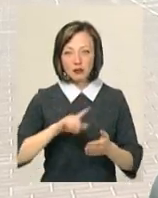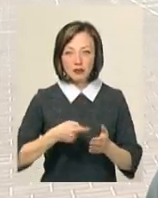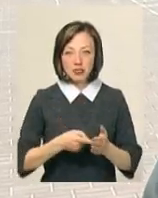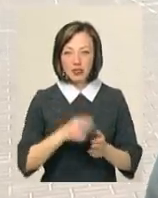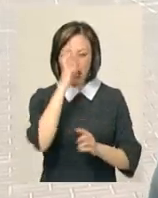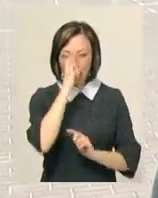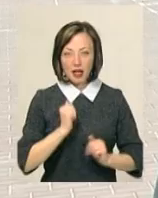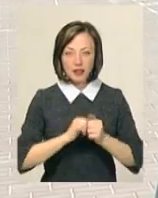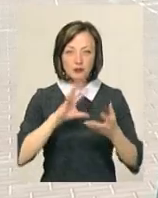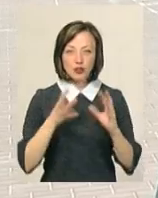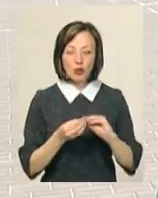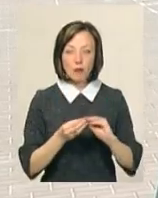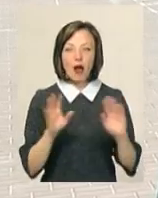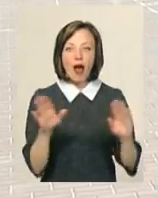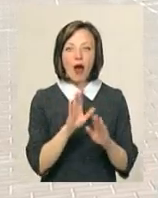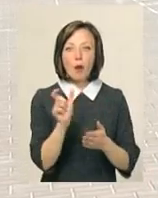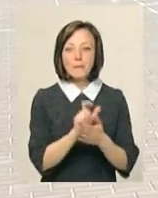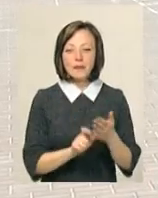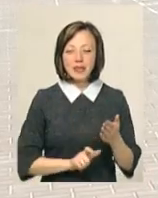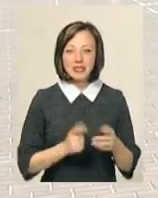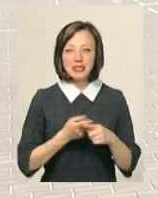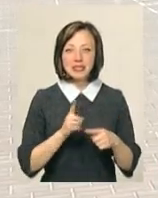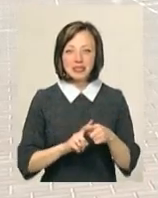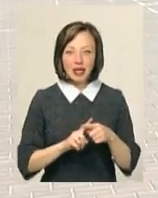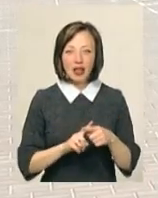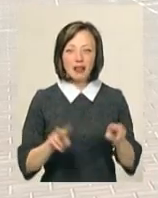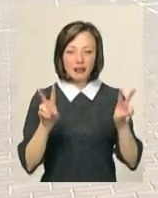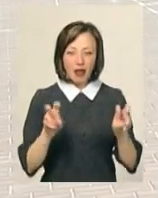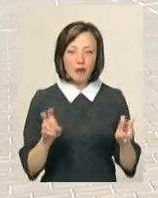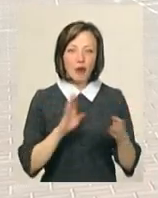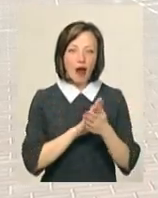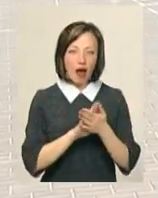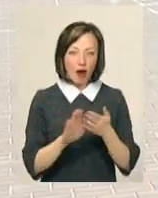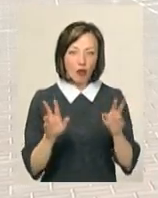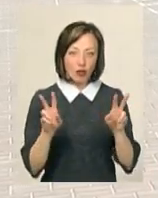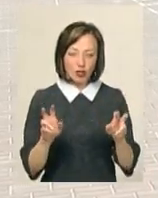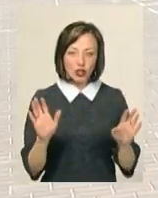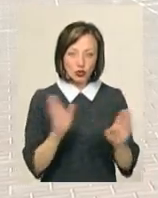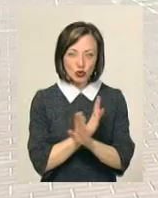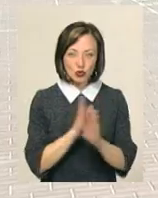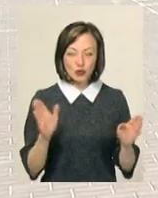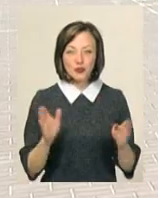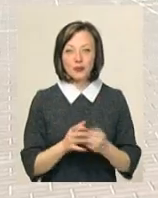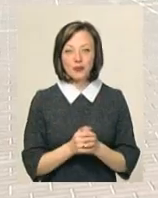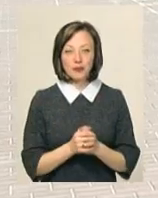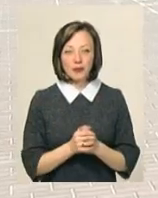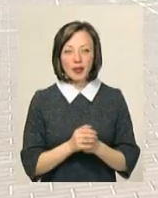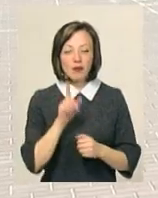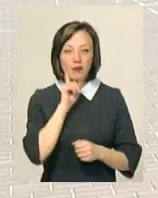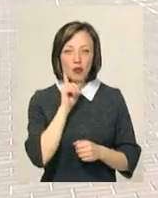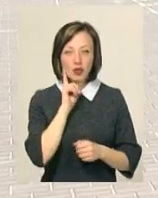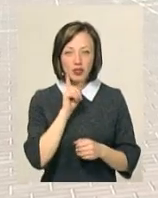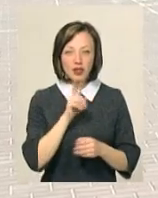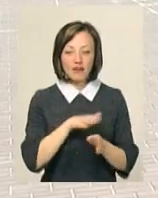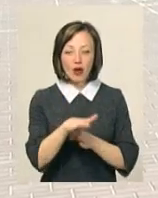країни в цілому. «Екопісня» – це авторські пісні на тему, також екологічну тему, пісні самих молодих